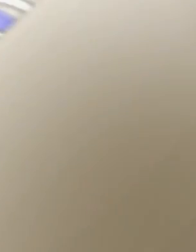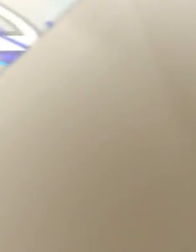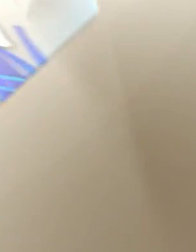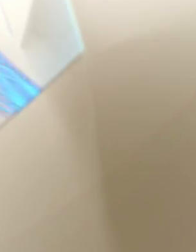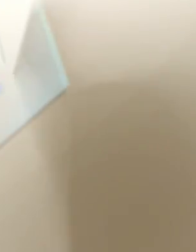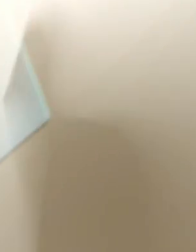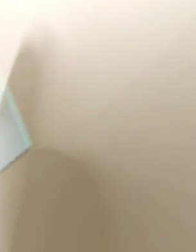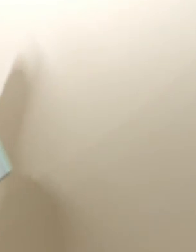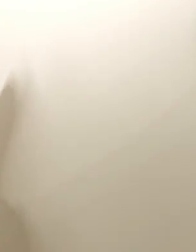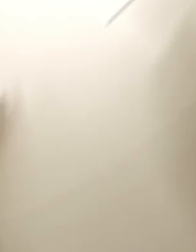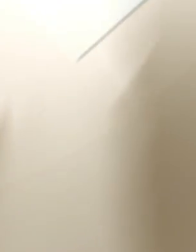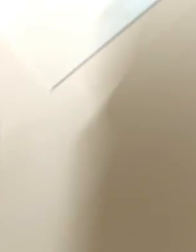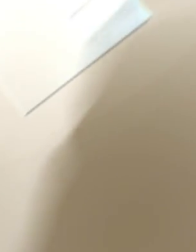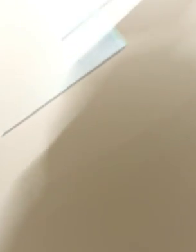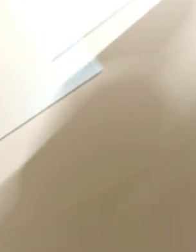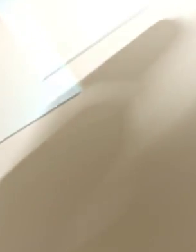Dzień Dzień